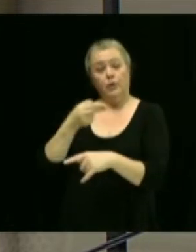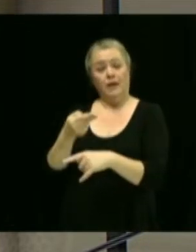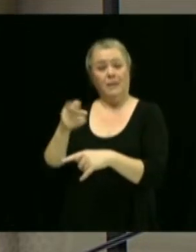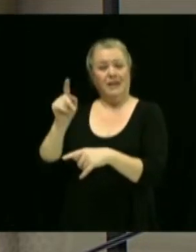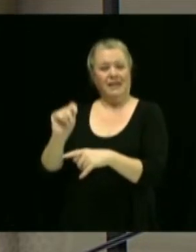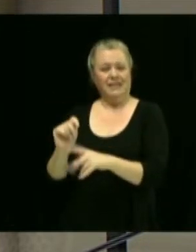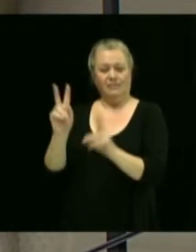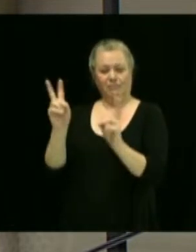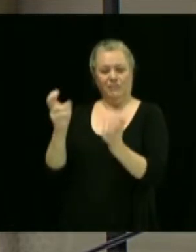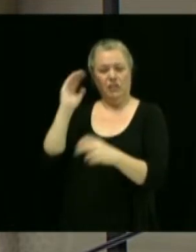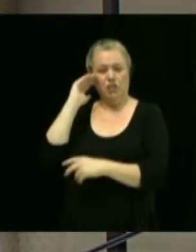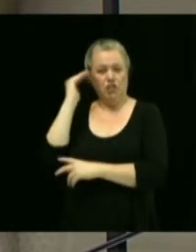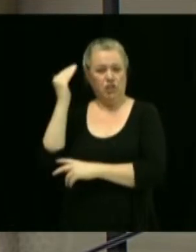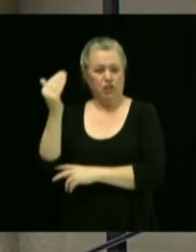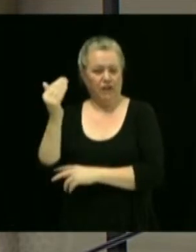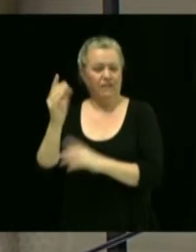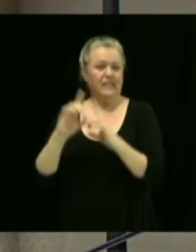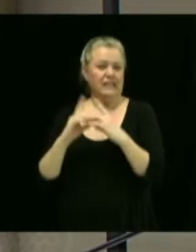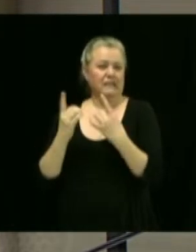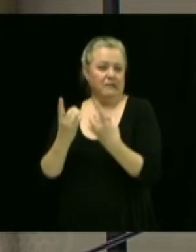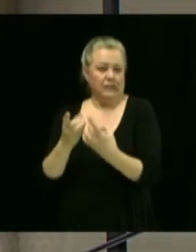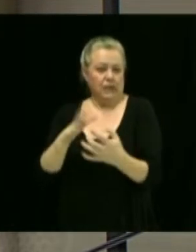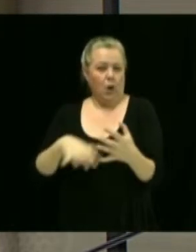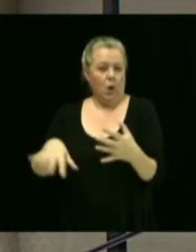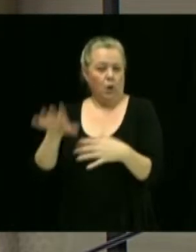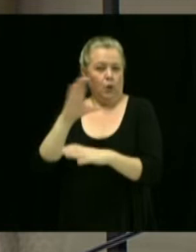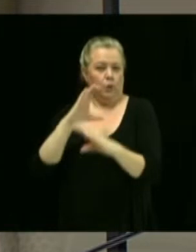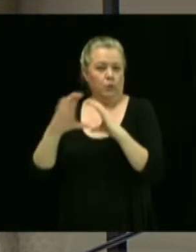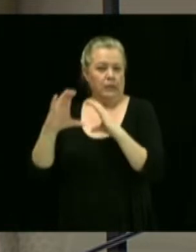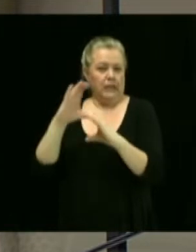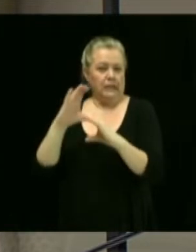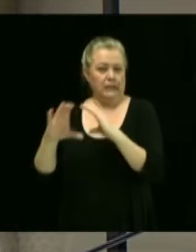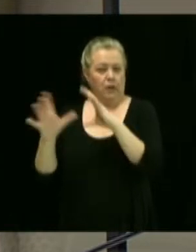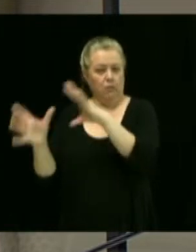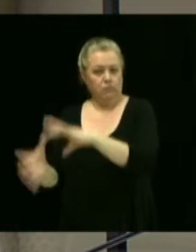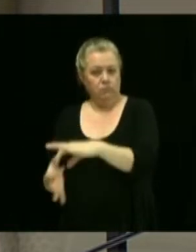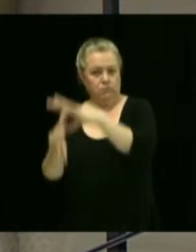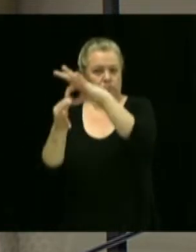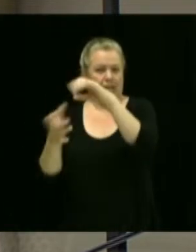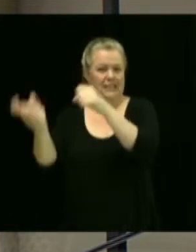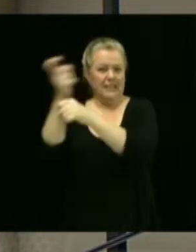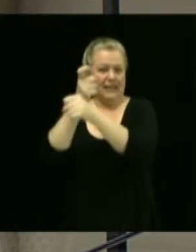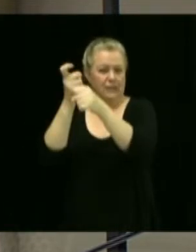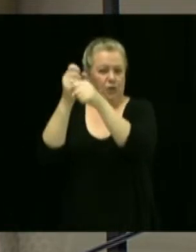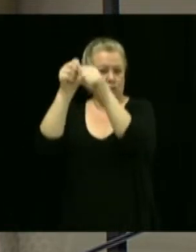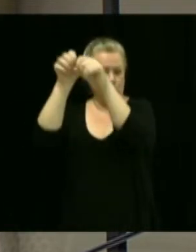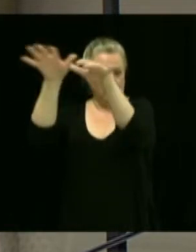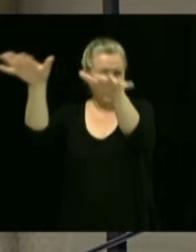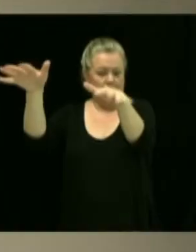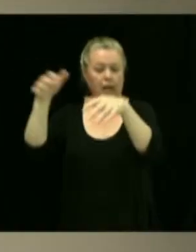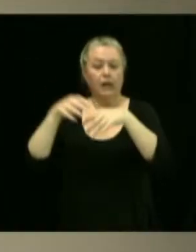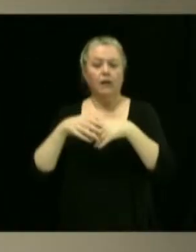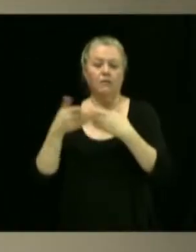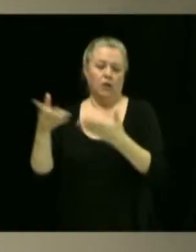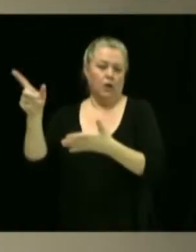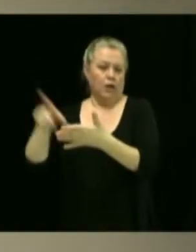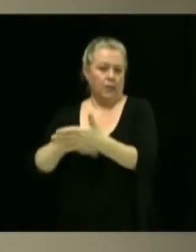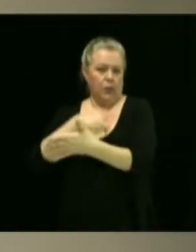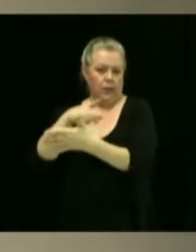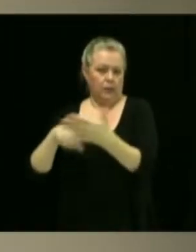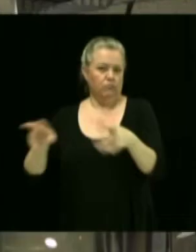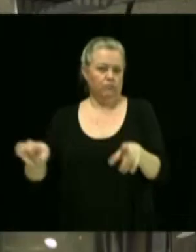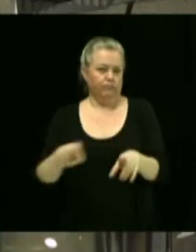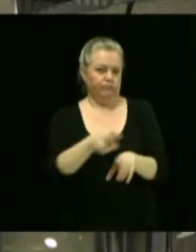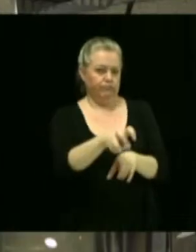était chef de division aux communications au sein de la Direction générale division des communications. Super. Merci.